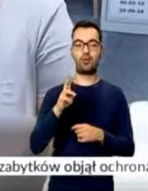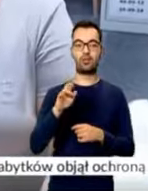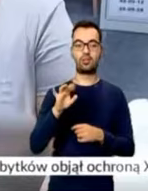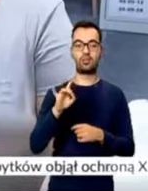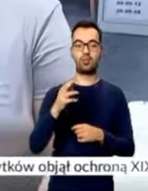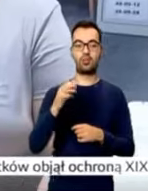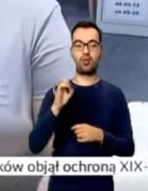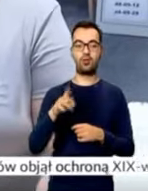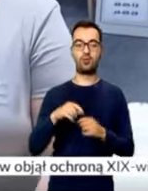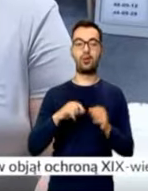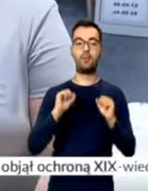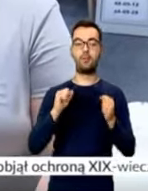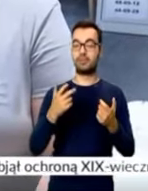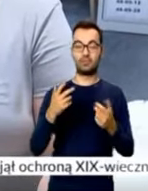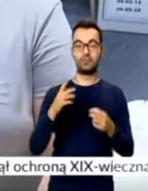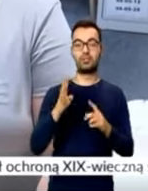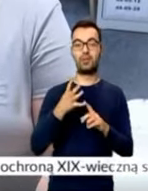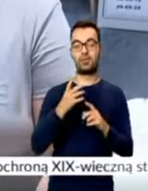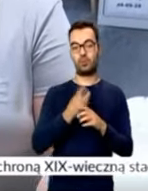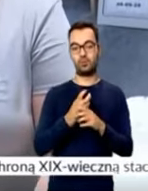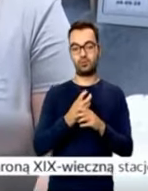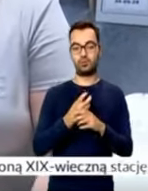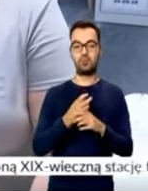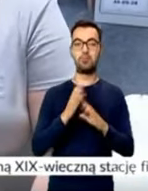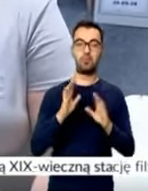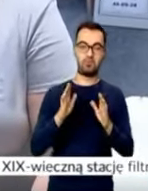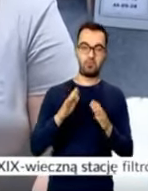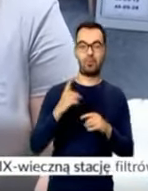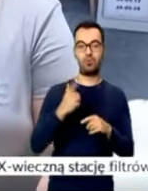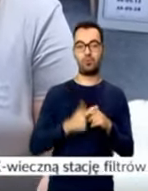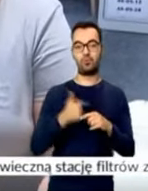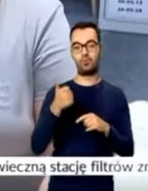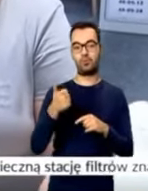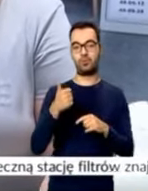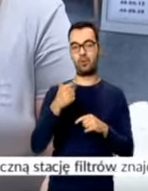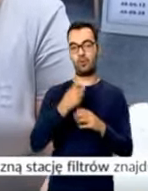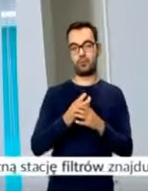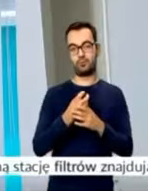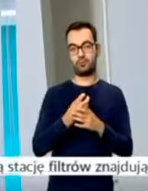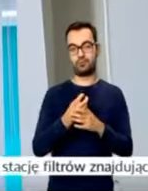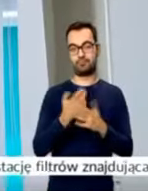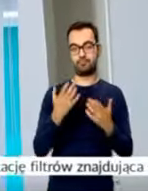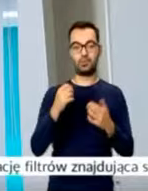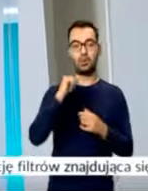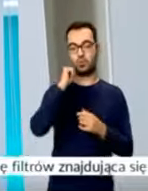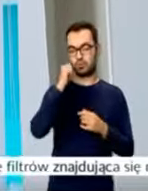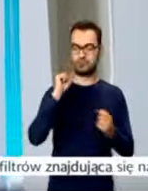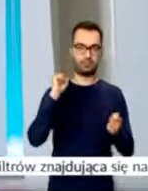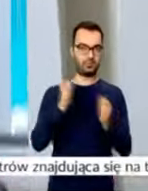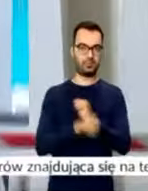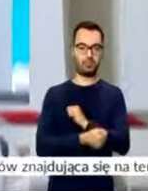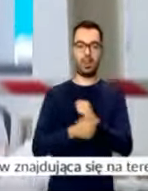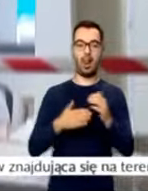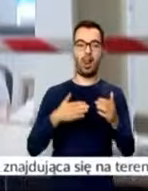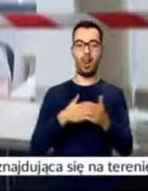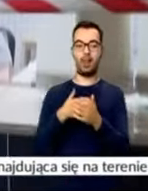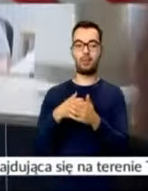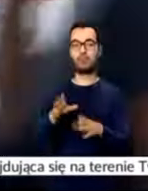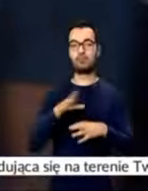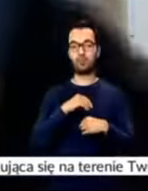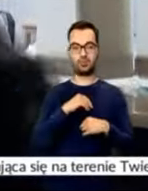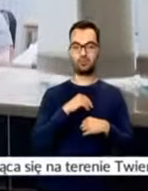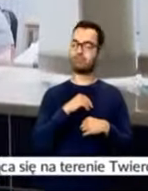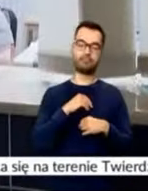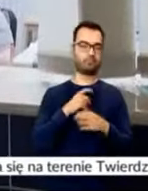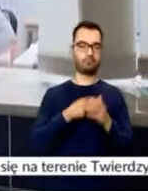Napilniej jest na 4 lutego, stabilny jest na 21 lutego. Od jutra ma to się zmienić. Limit przyjęć do